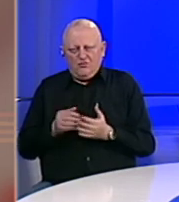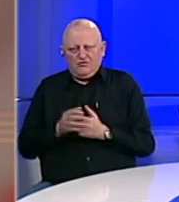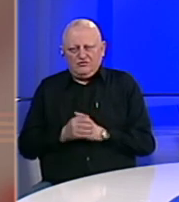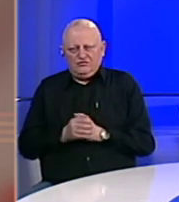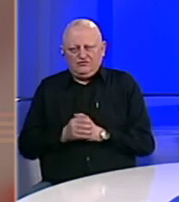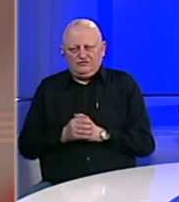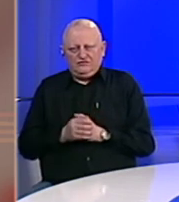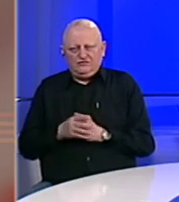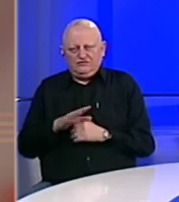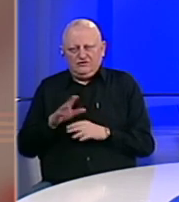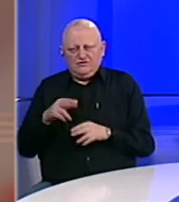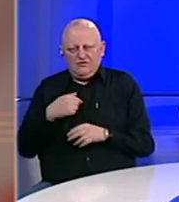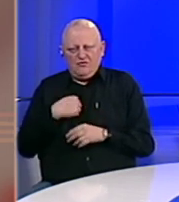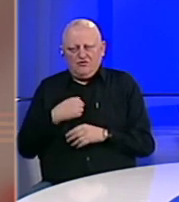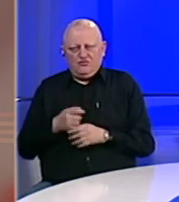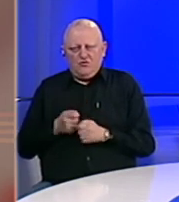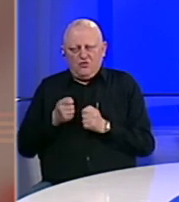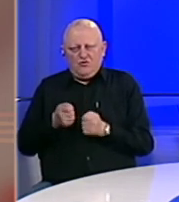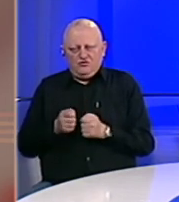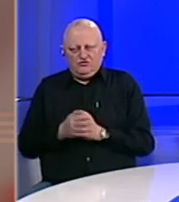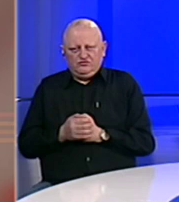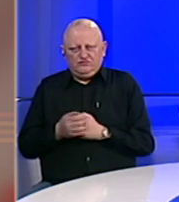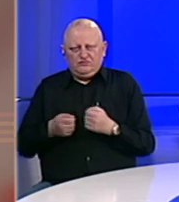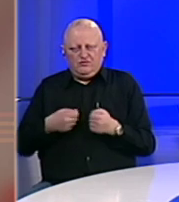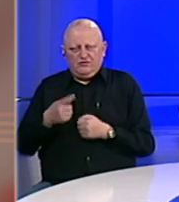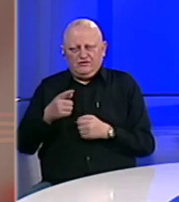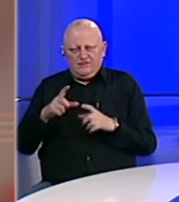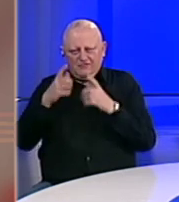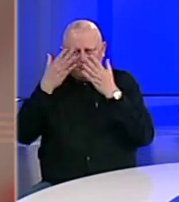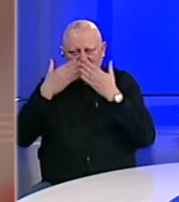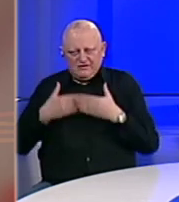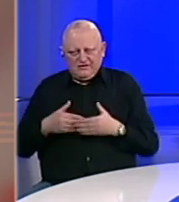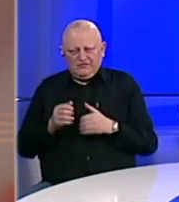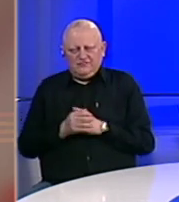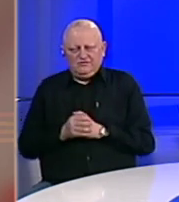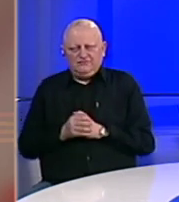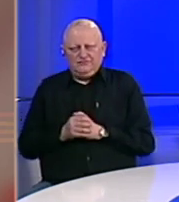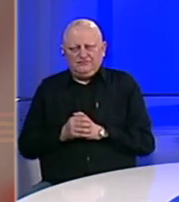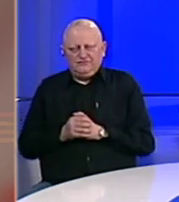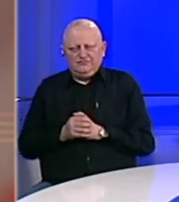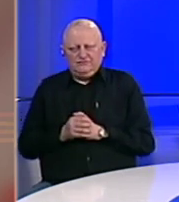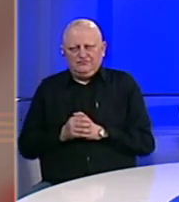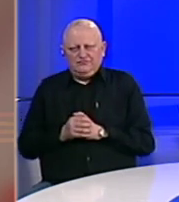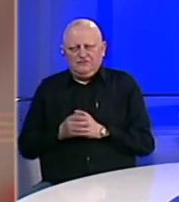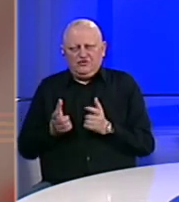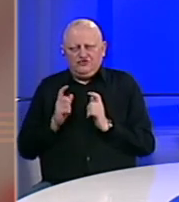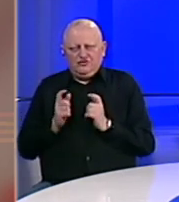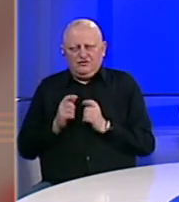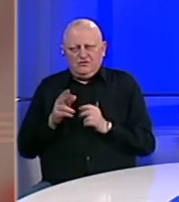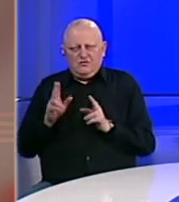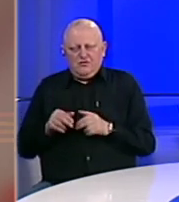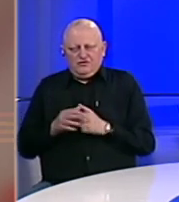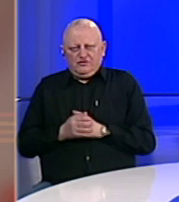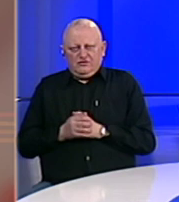sve svoje mogućnosti ulože u proizvodnju ovih maski. Tako da očekujemo da ćemo